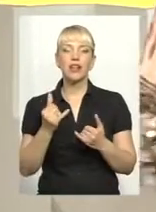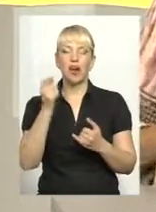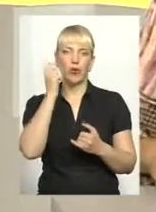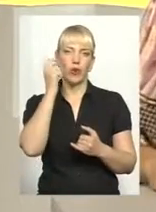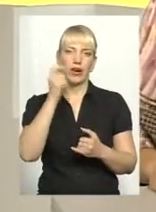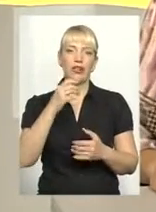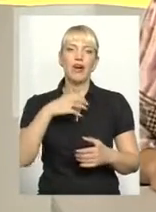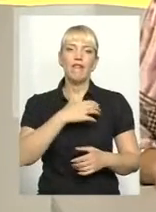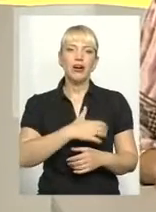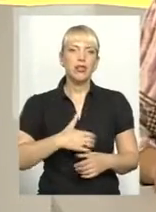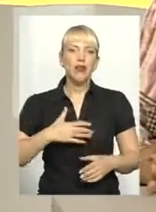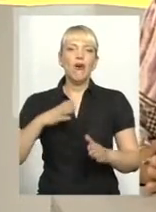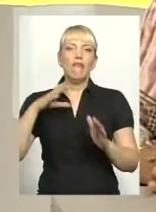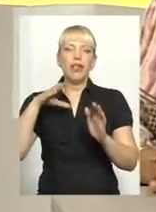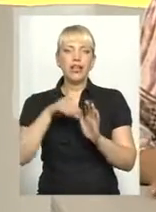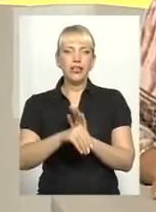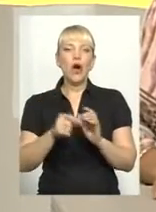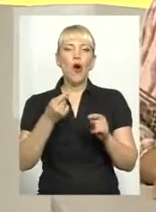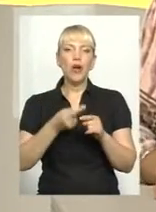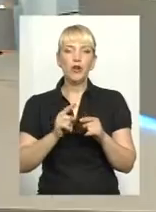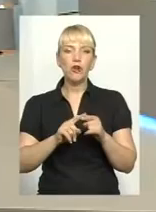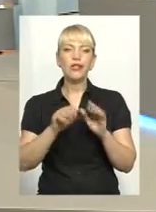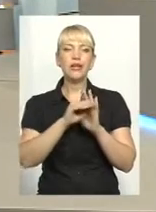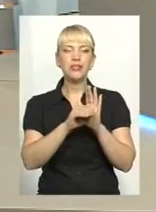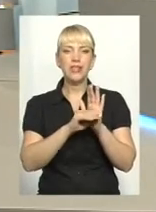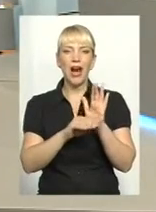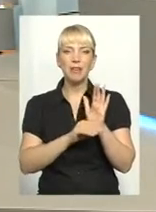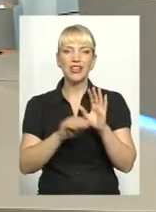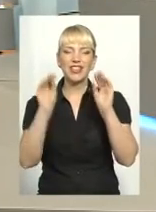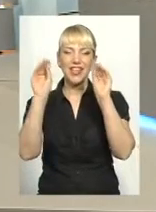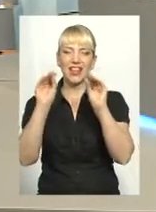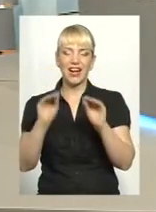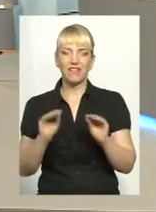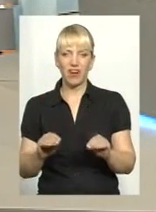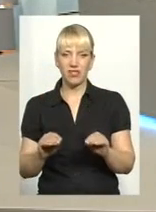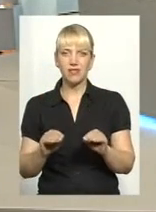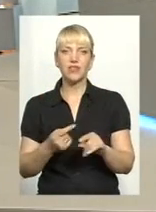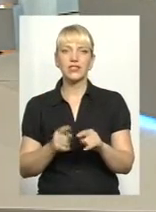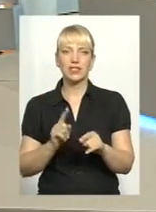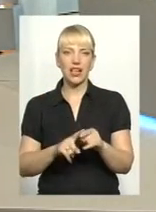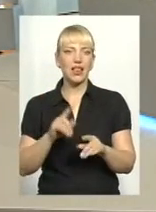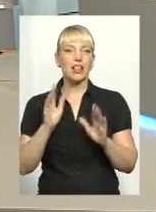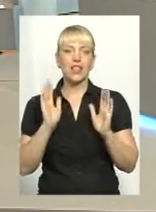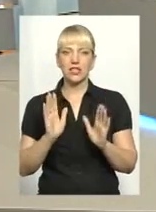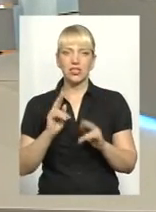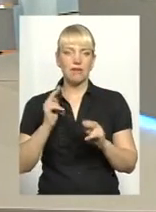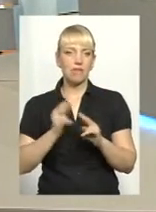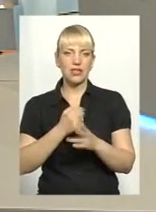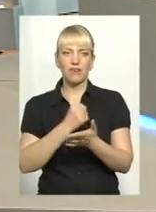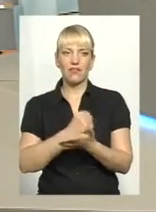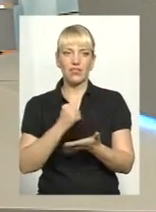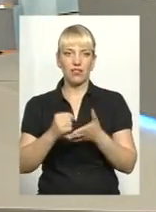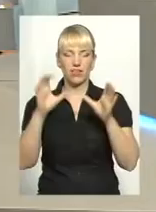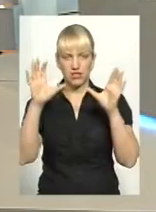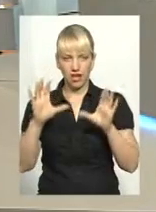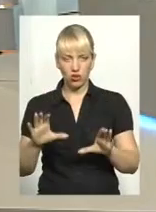оцю систему декларування, нову систему? Це лише безвізовий закон? Це